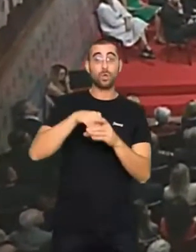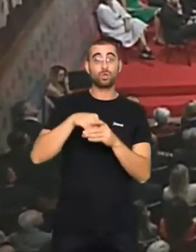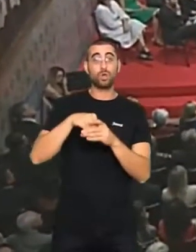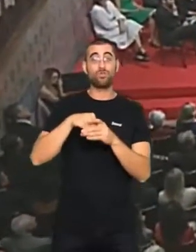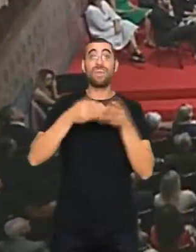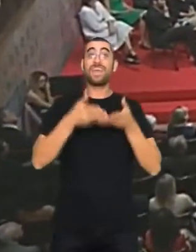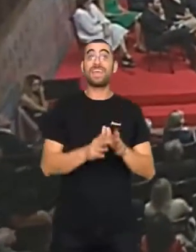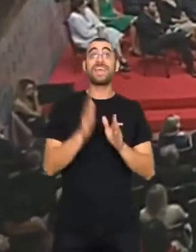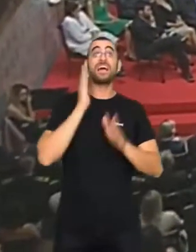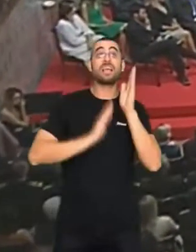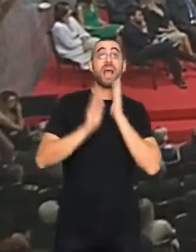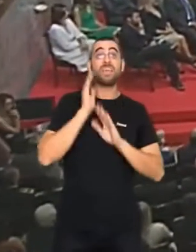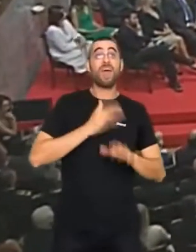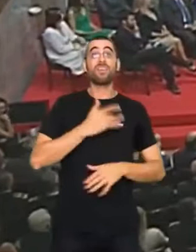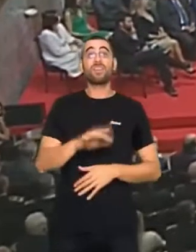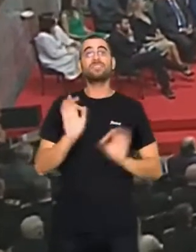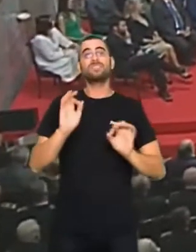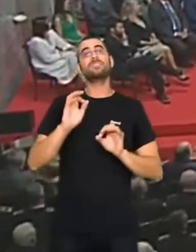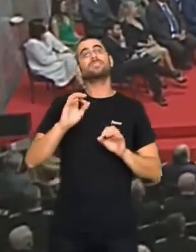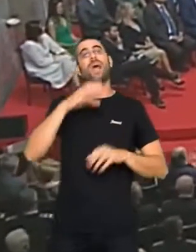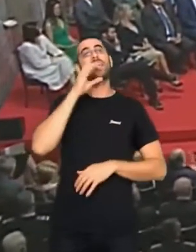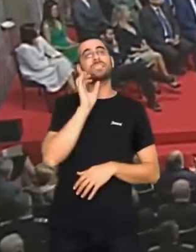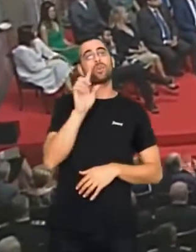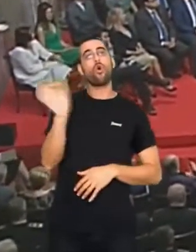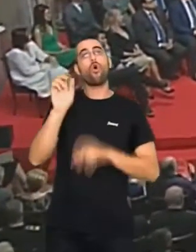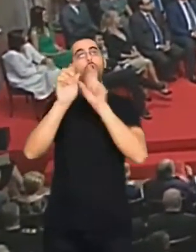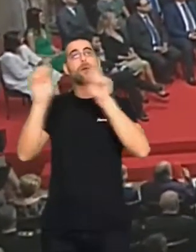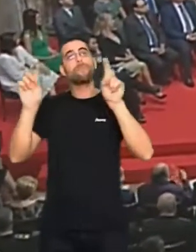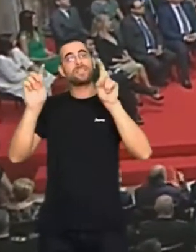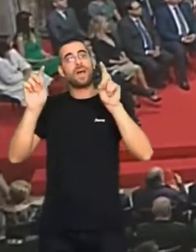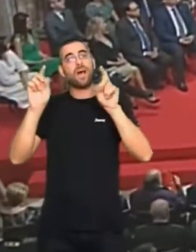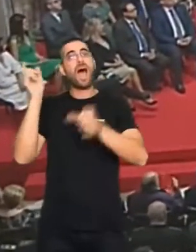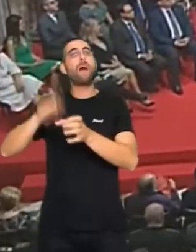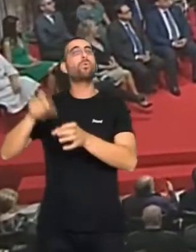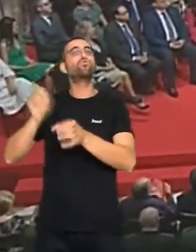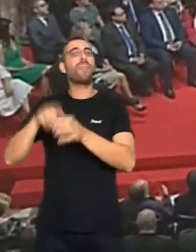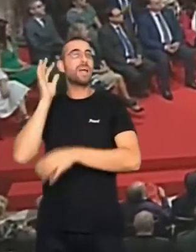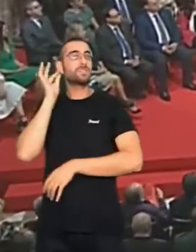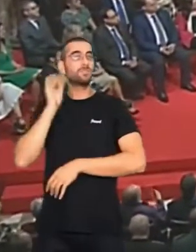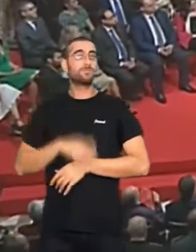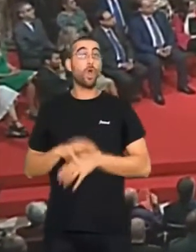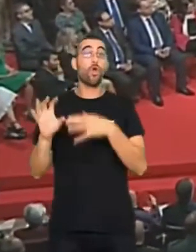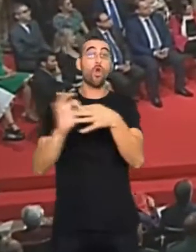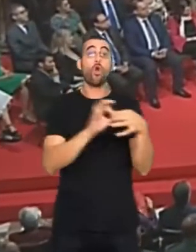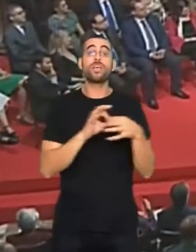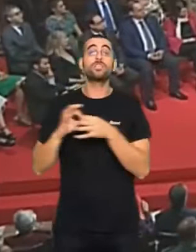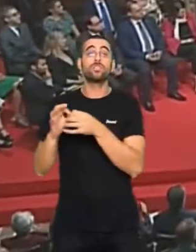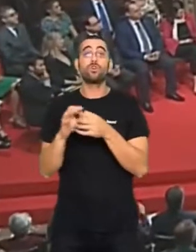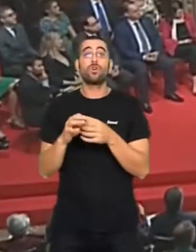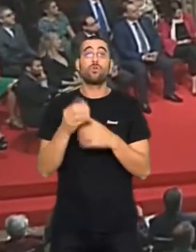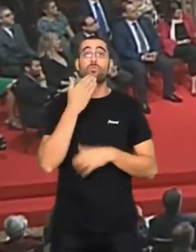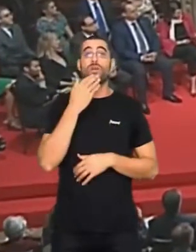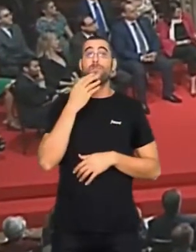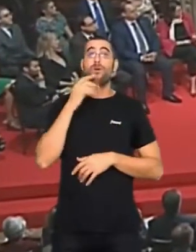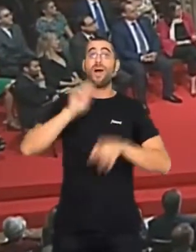de la Caridad de Sant Vicente de Paul de Castelló o per la empresa social Apuntadas. Cohesió, com la favorida per les